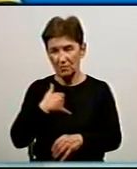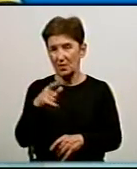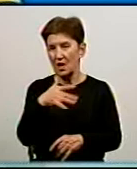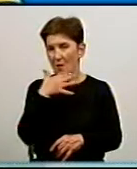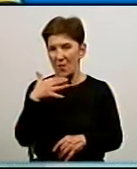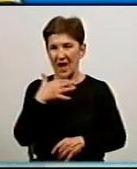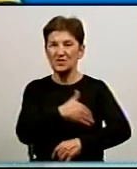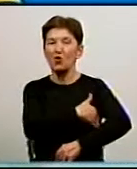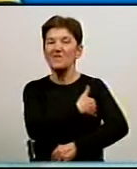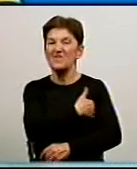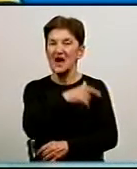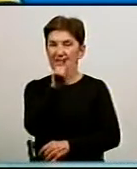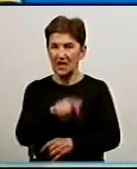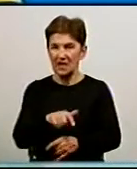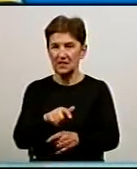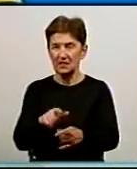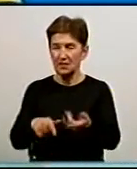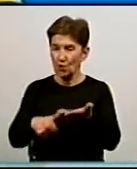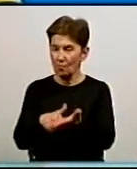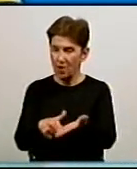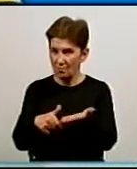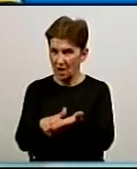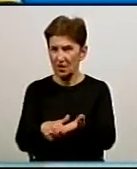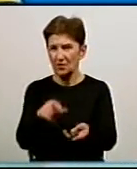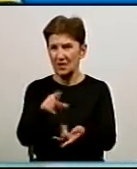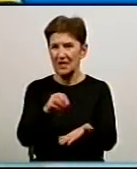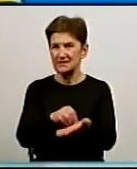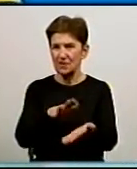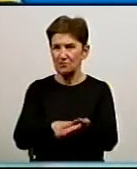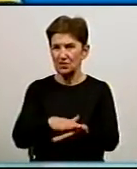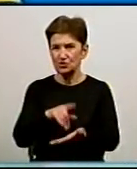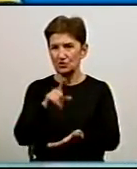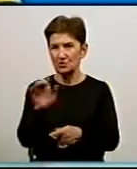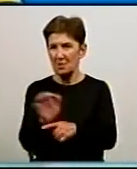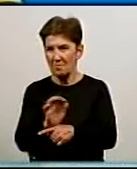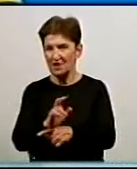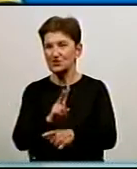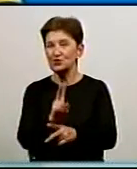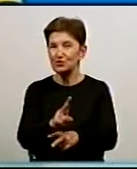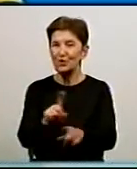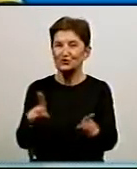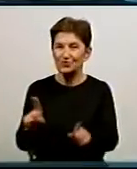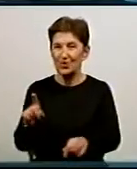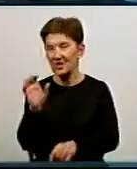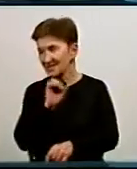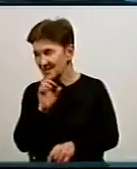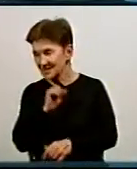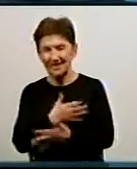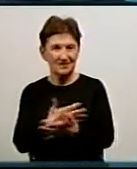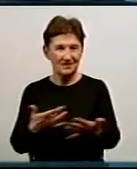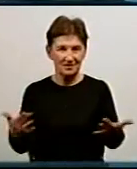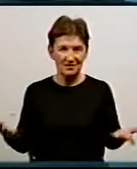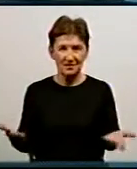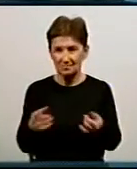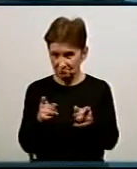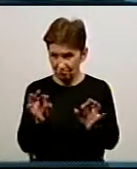допомагають, ми вкражемо тих люків, їй записують і номери машин, хто там краде. Тобто, правильно